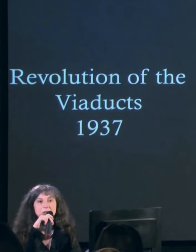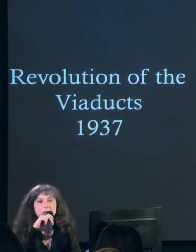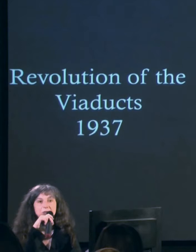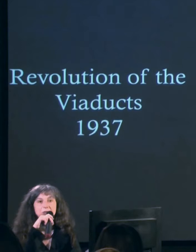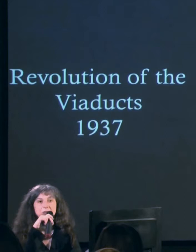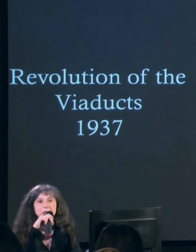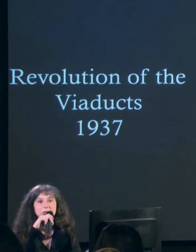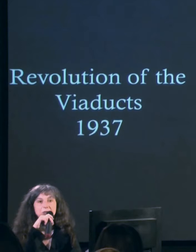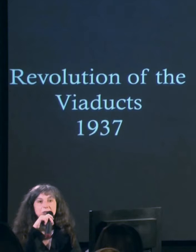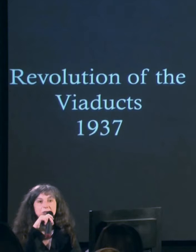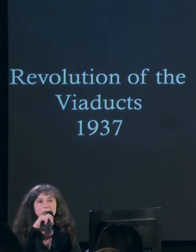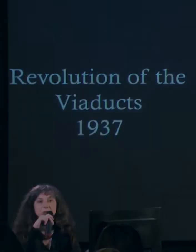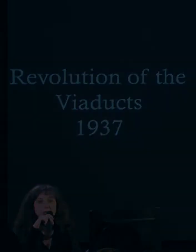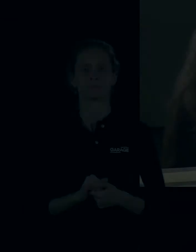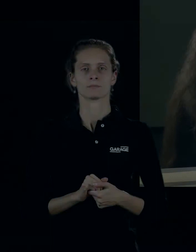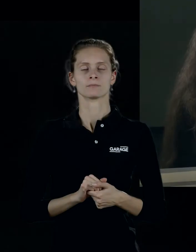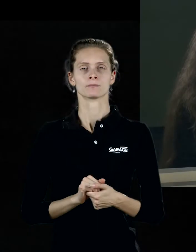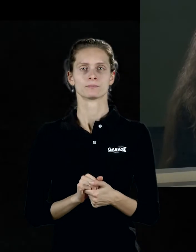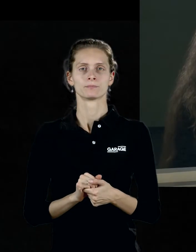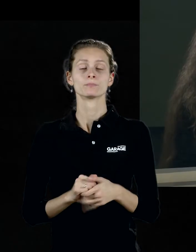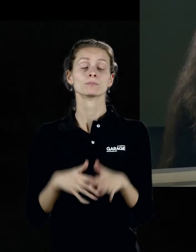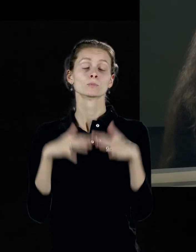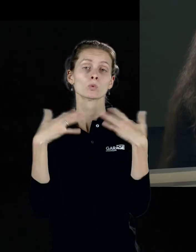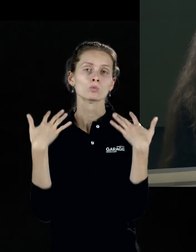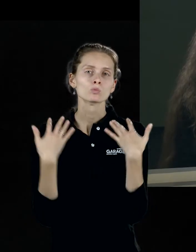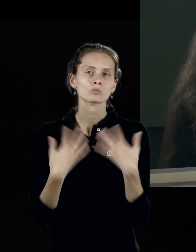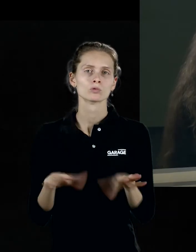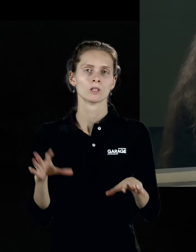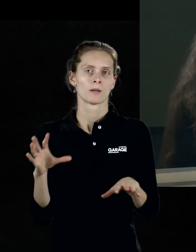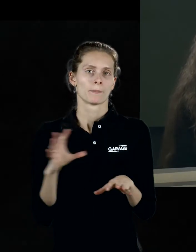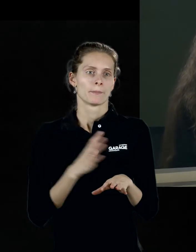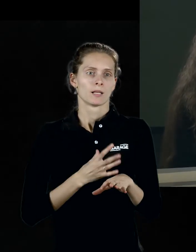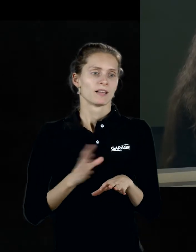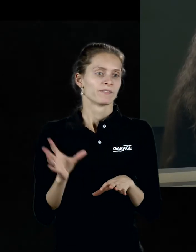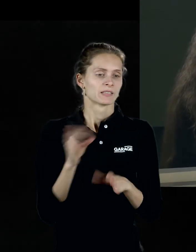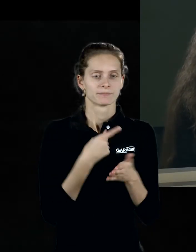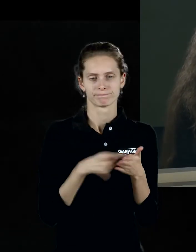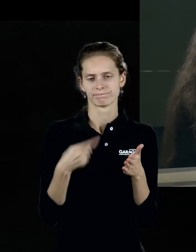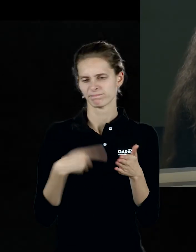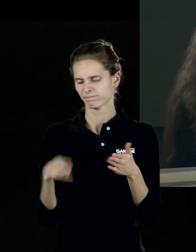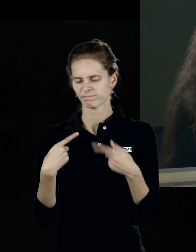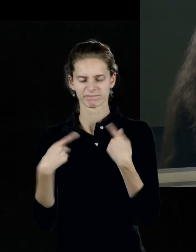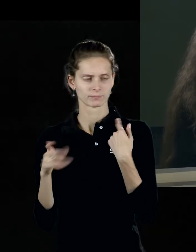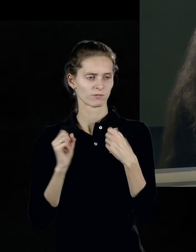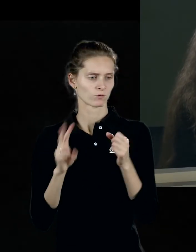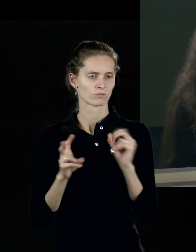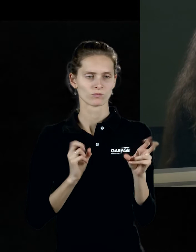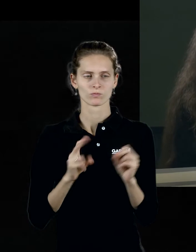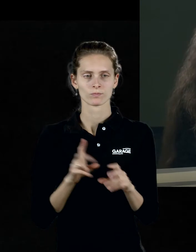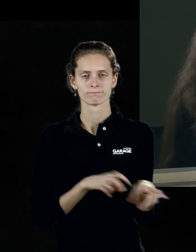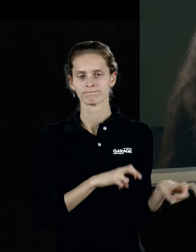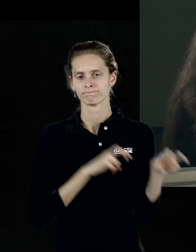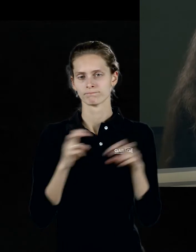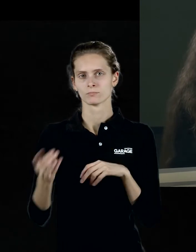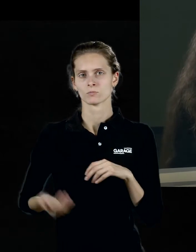ассоциацию с наступающим движением. То есть он уже был абсолютно отовсюду вычеркнут. Он жил в Швейцарии,